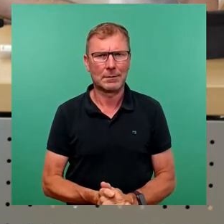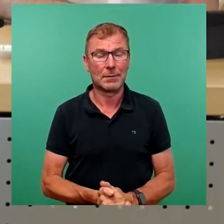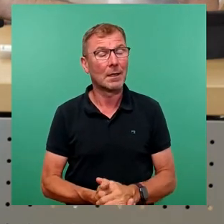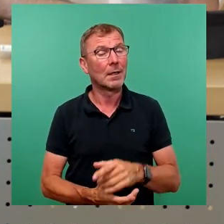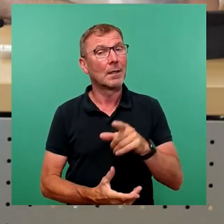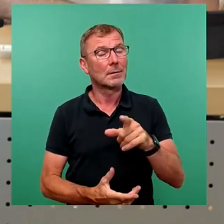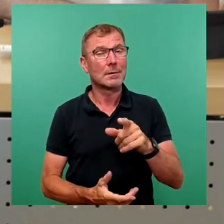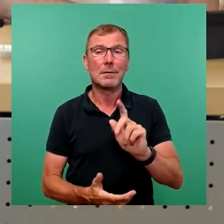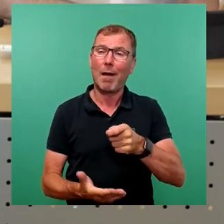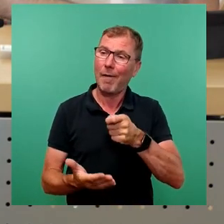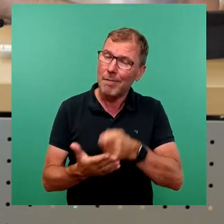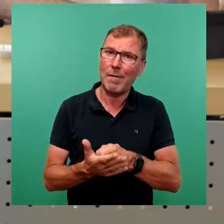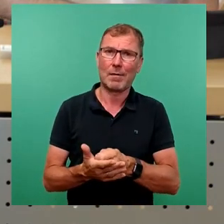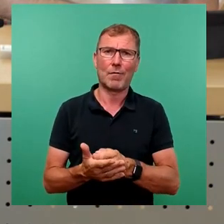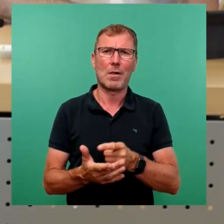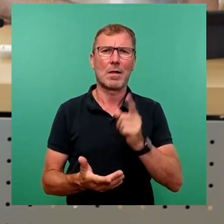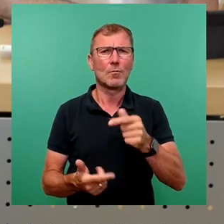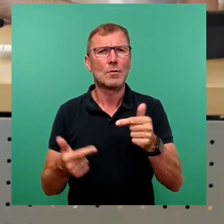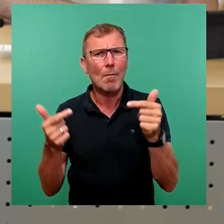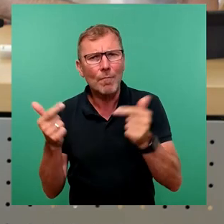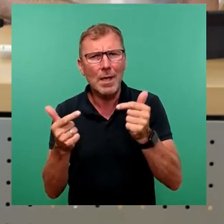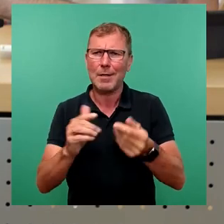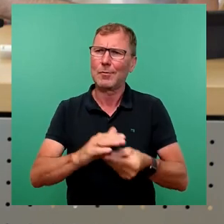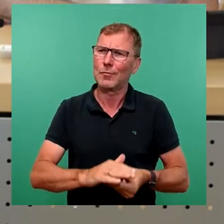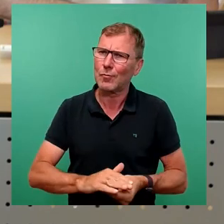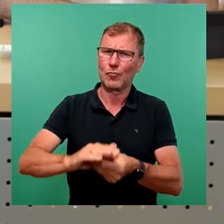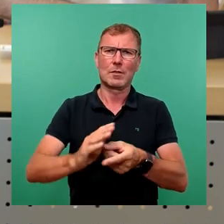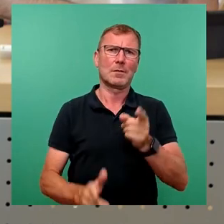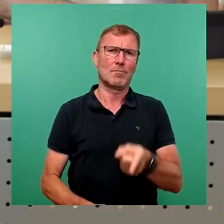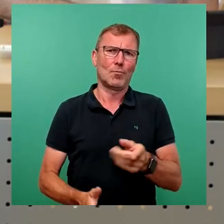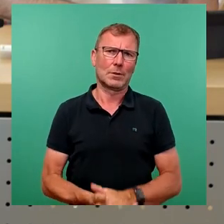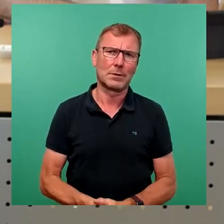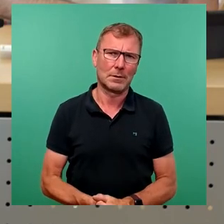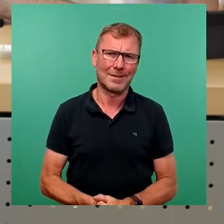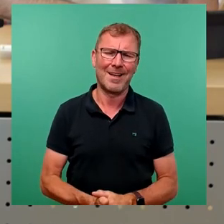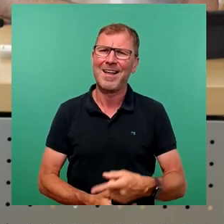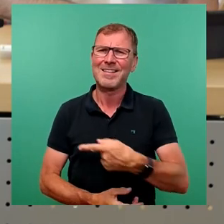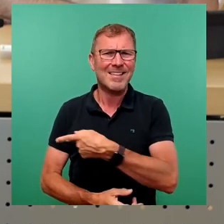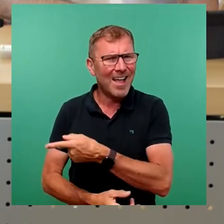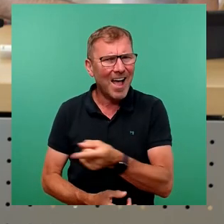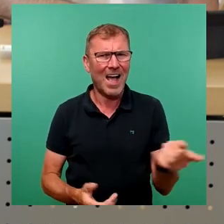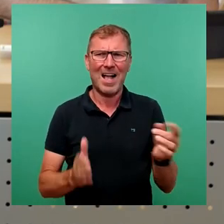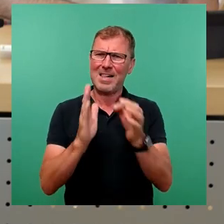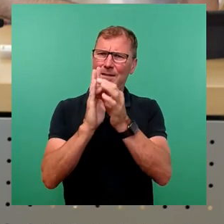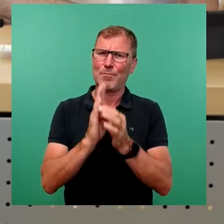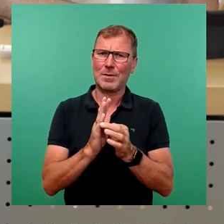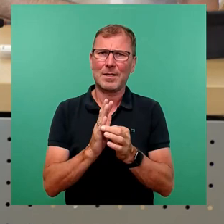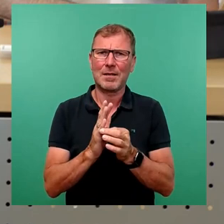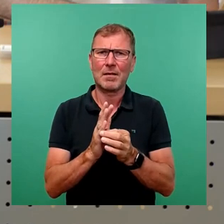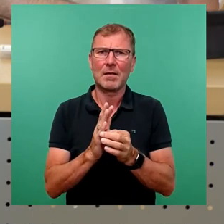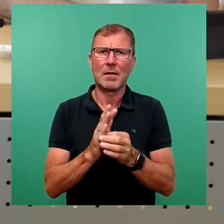wertschätzen, pflegen und unterstützen sollten. Denn all das ist nicht ersetzbar